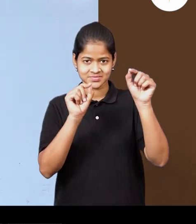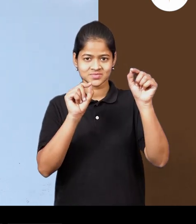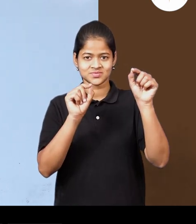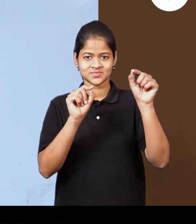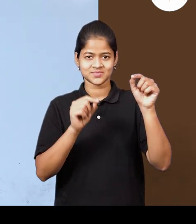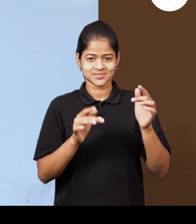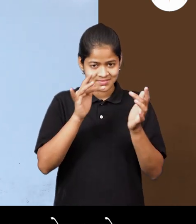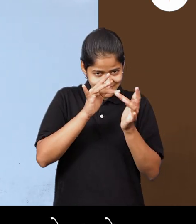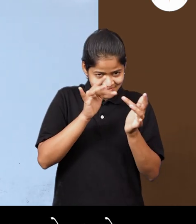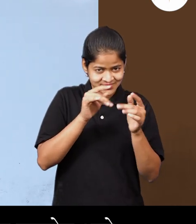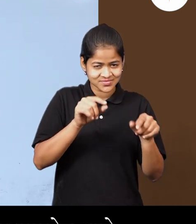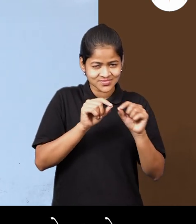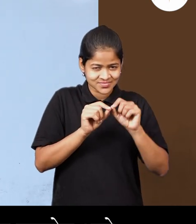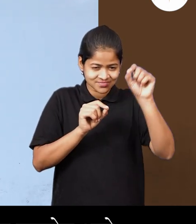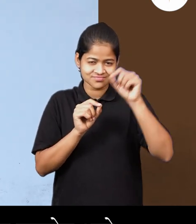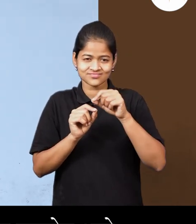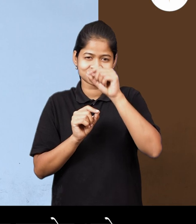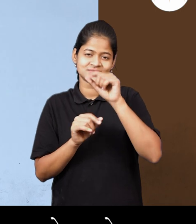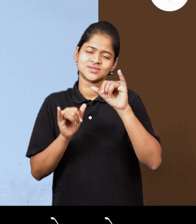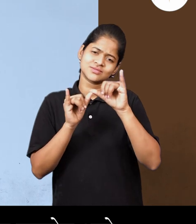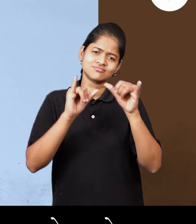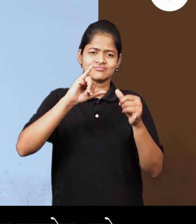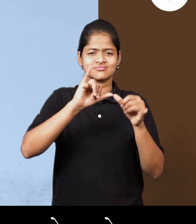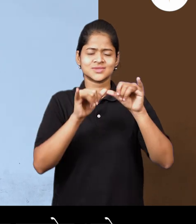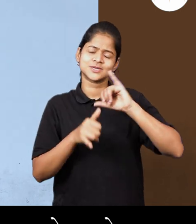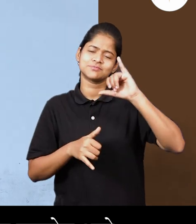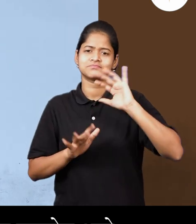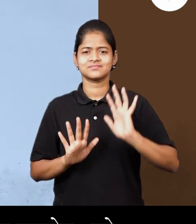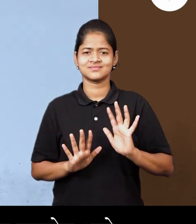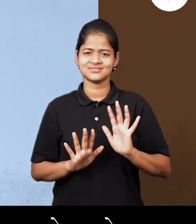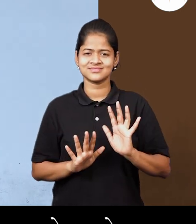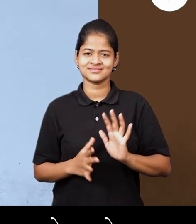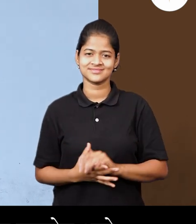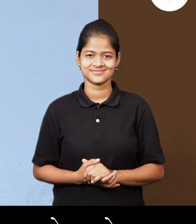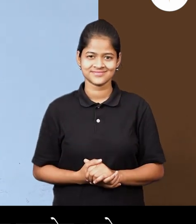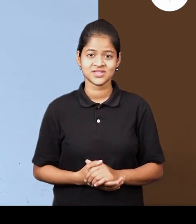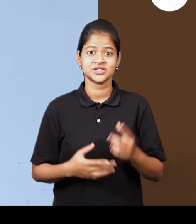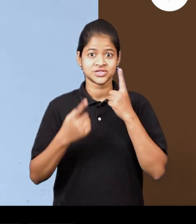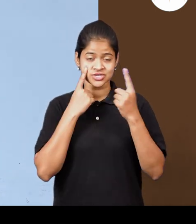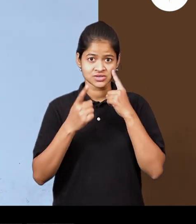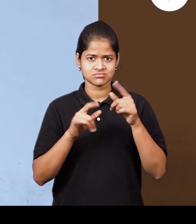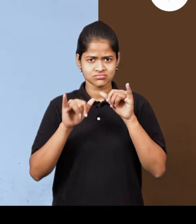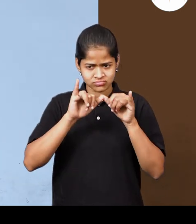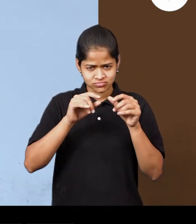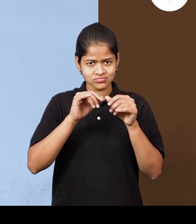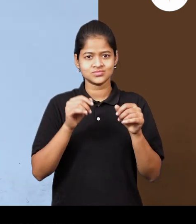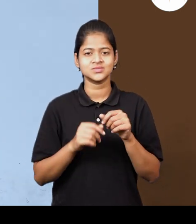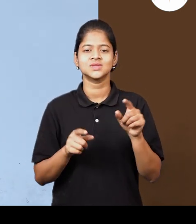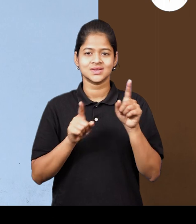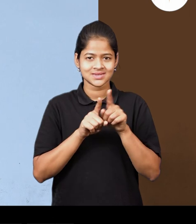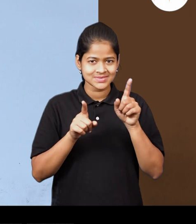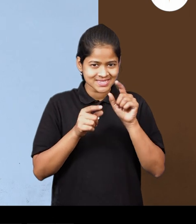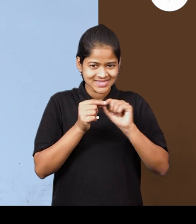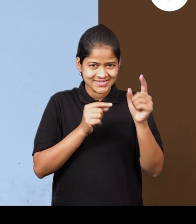या प्रत्यक बिंदुचे केंद्र बिंदु पाशुन अंतर सार्खे चाहे नहीं मी मनतो मनुन नहीं